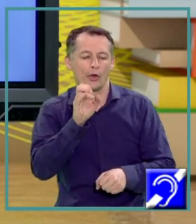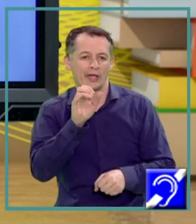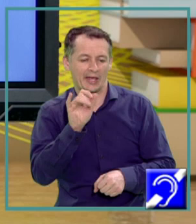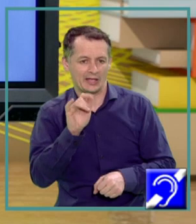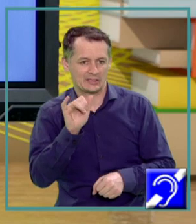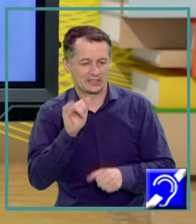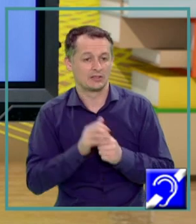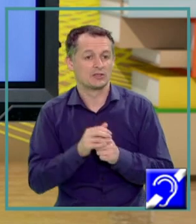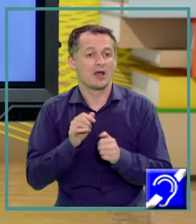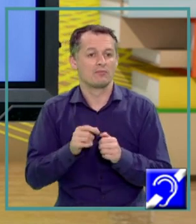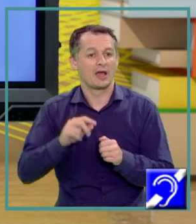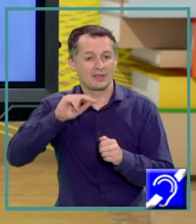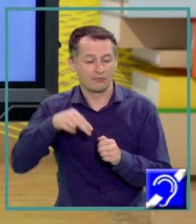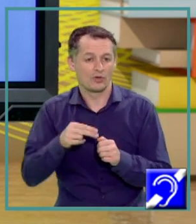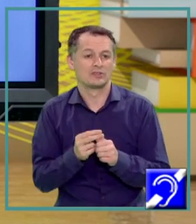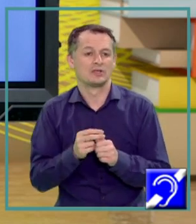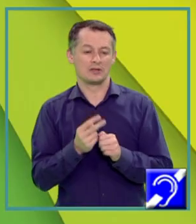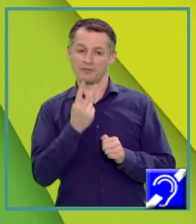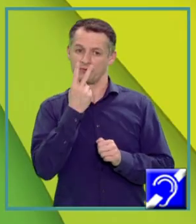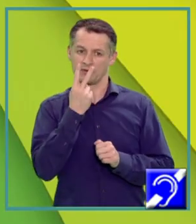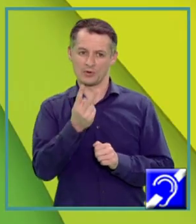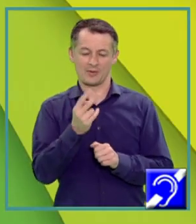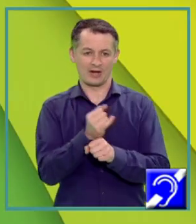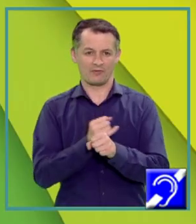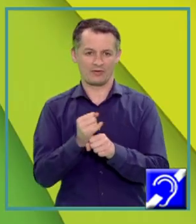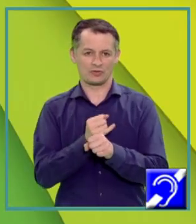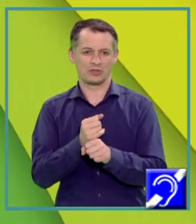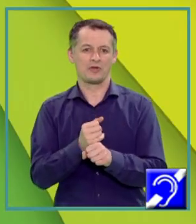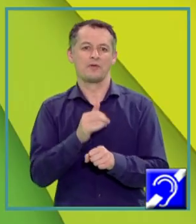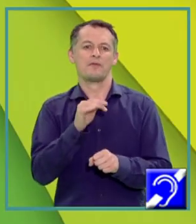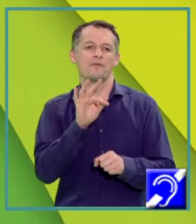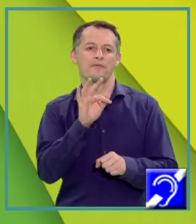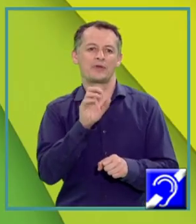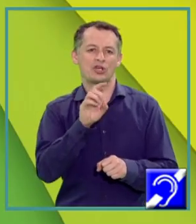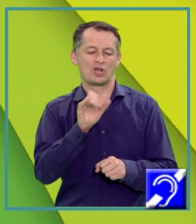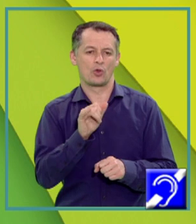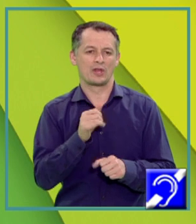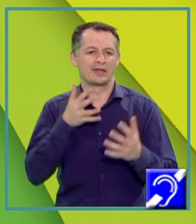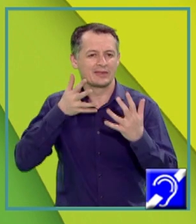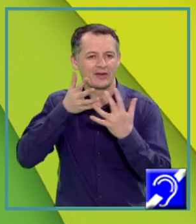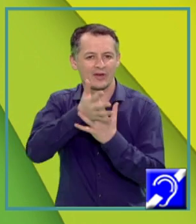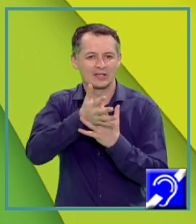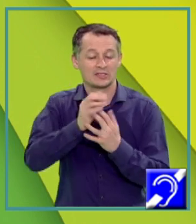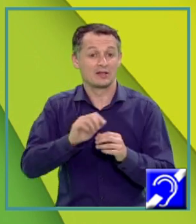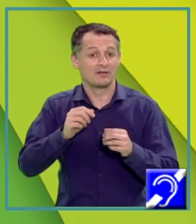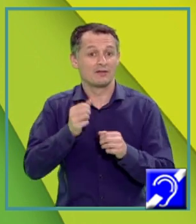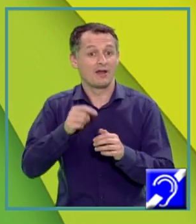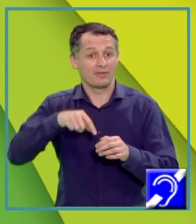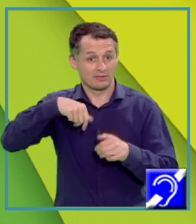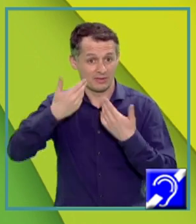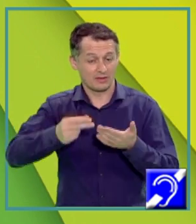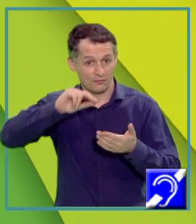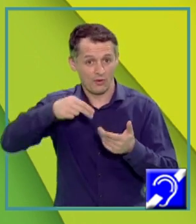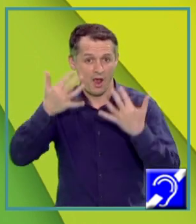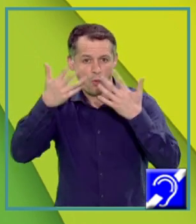permis observarea franjelor de interferență. Observarea franjelor de interferență a permis calcularea cu o bună